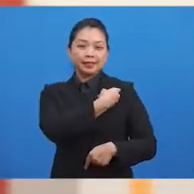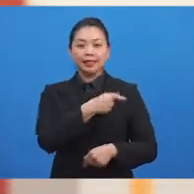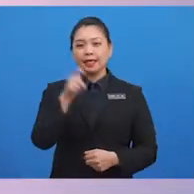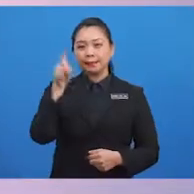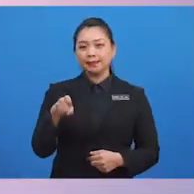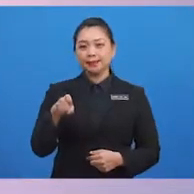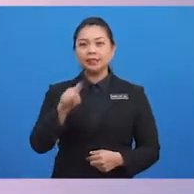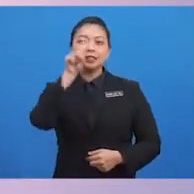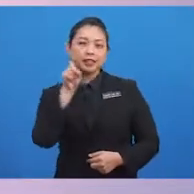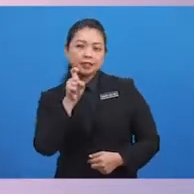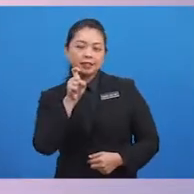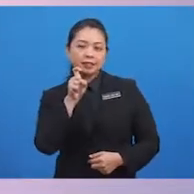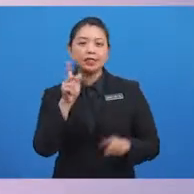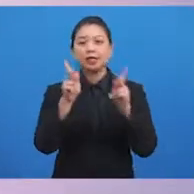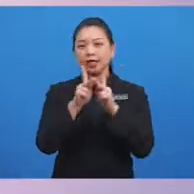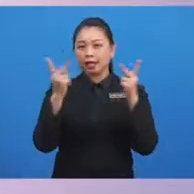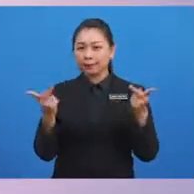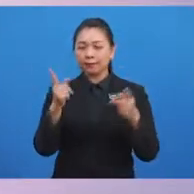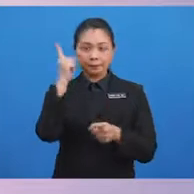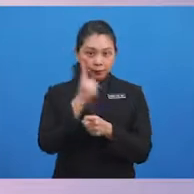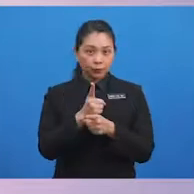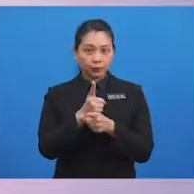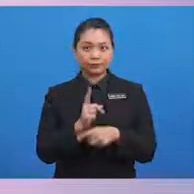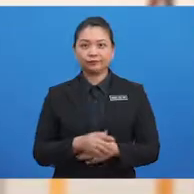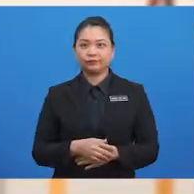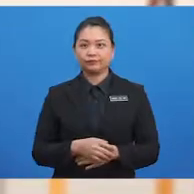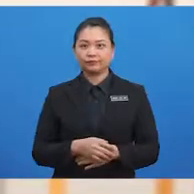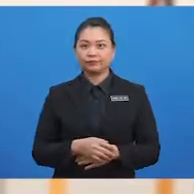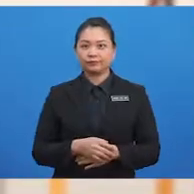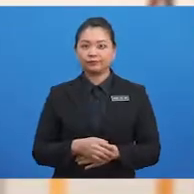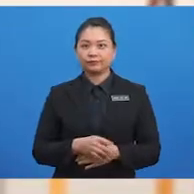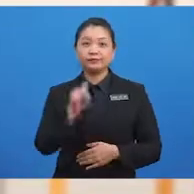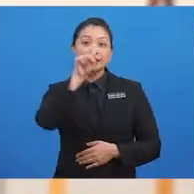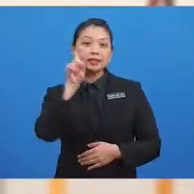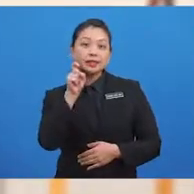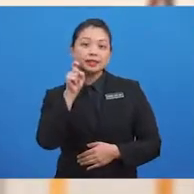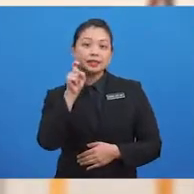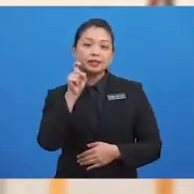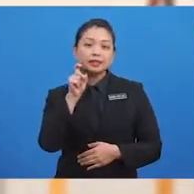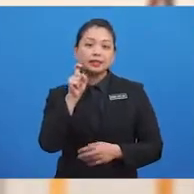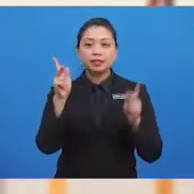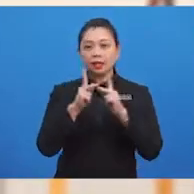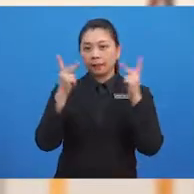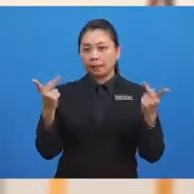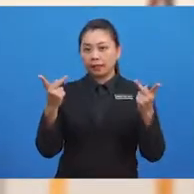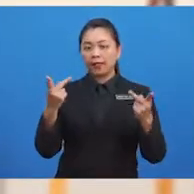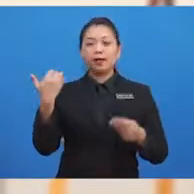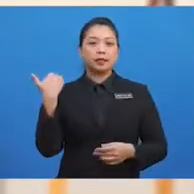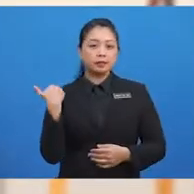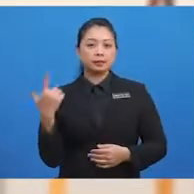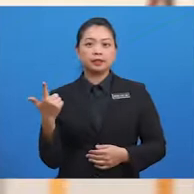Mesti bertanya kabar, betul atau tidak? Bertanya kabar juga merupakan